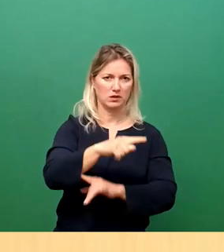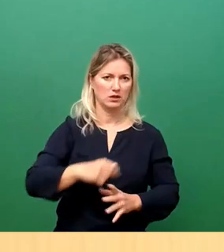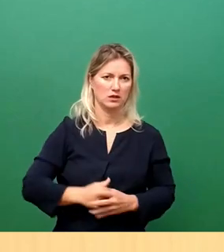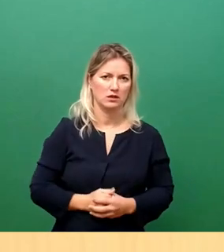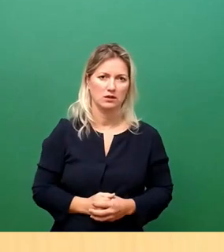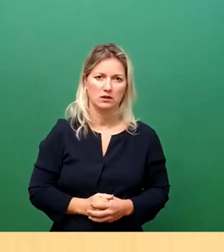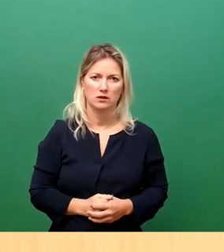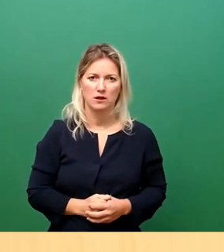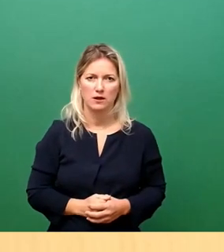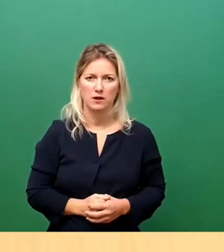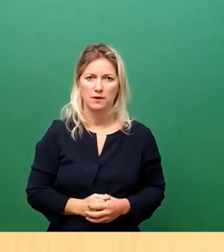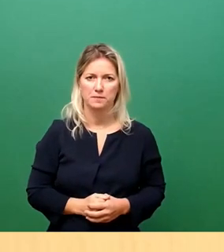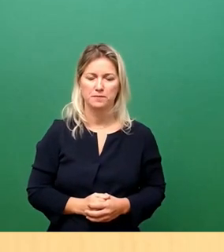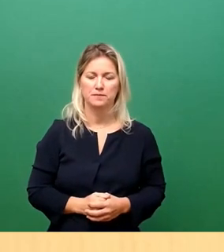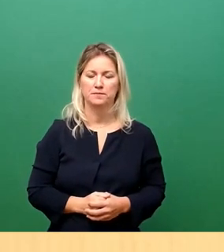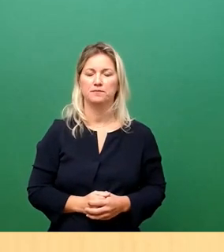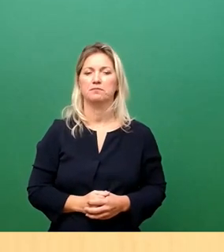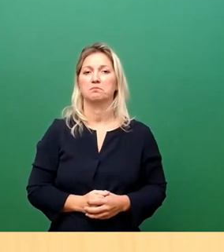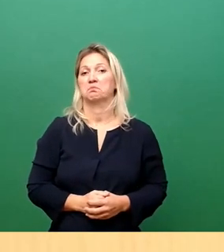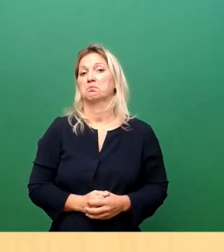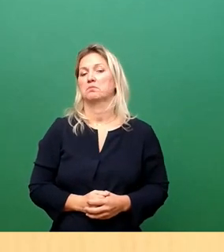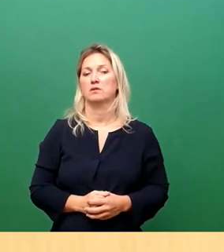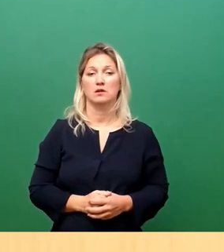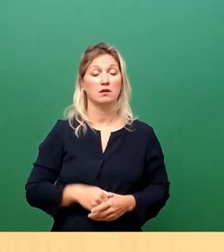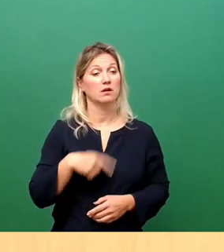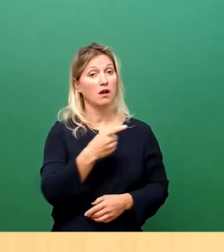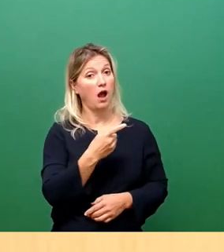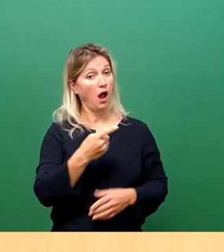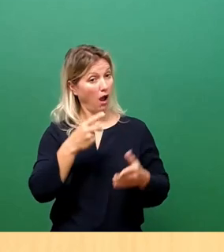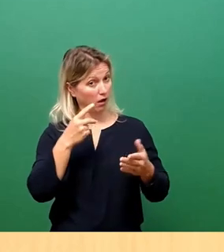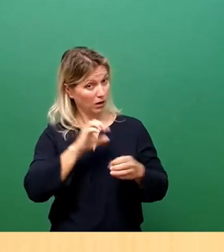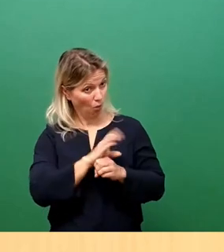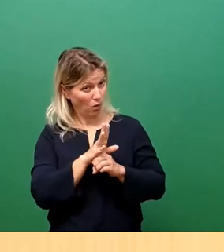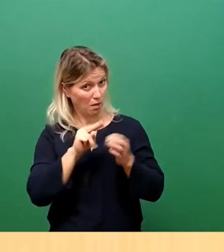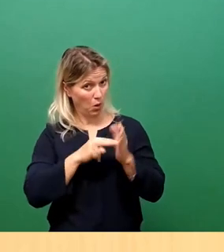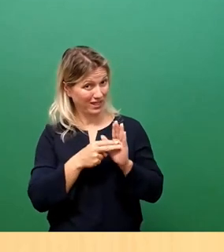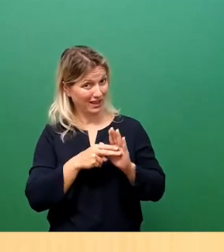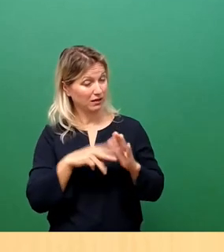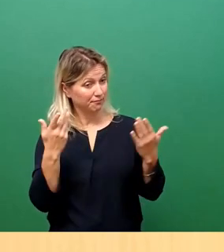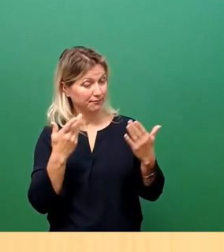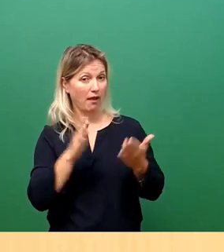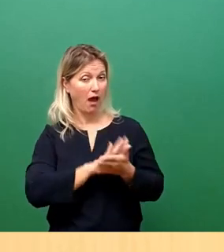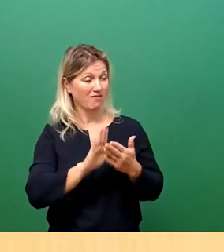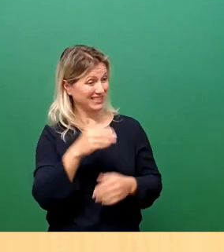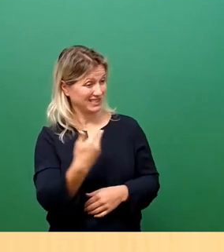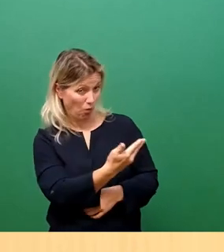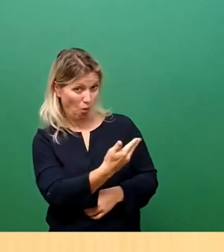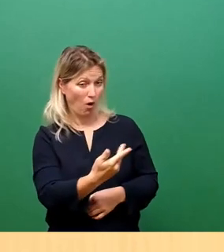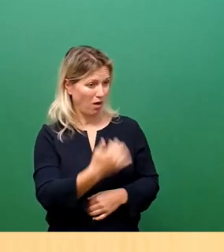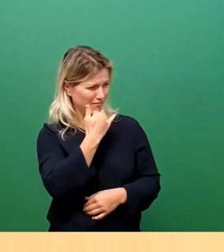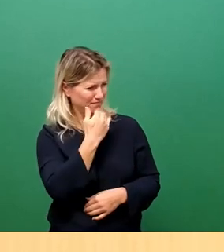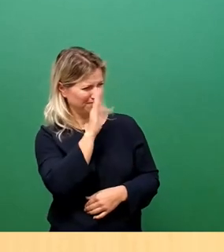wir allerdings schon aus niederen Beweggründen über die Corona-Politik debattieren, kann ich auch nicht mit Kritik an dem, was